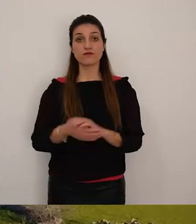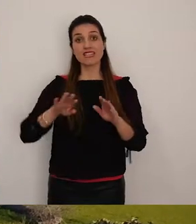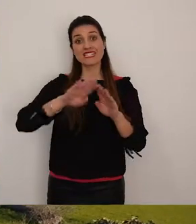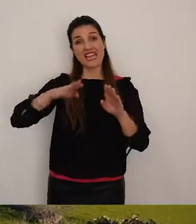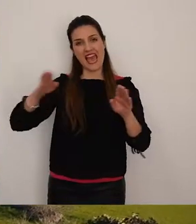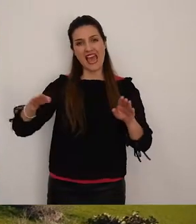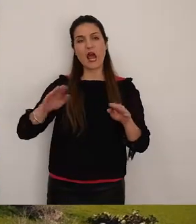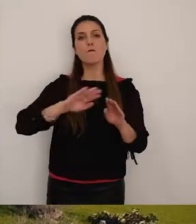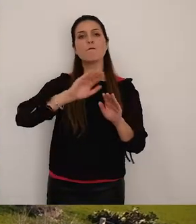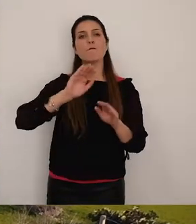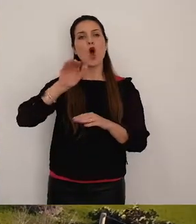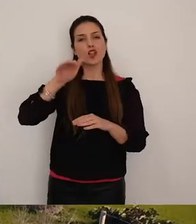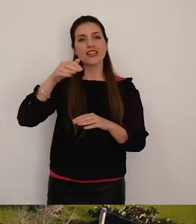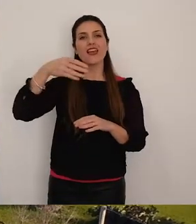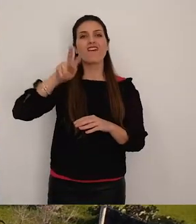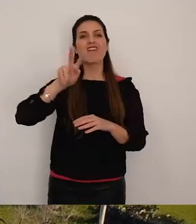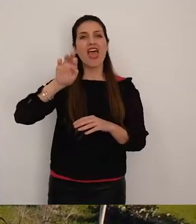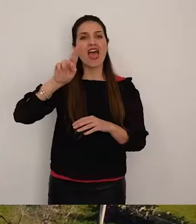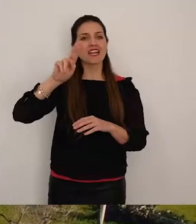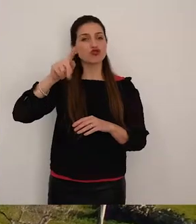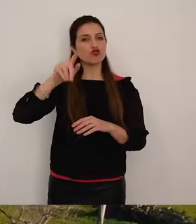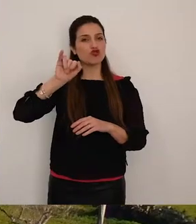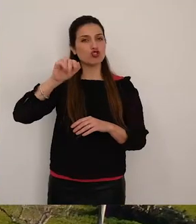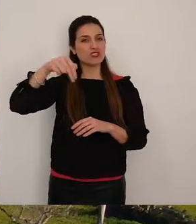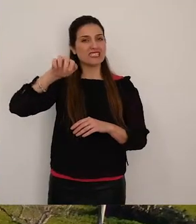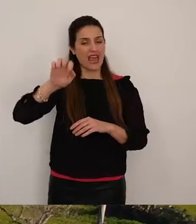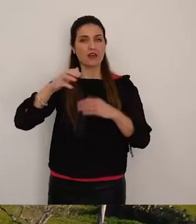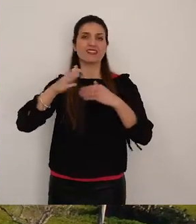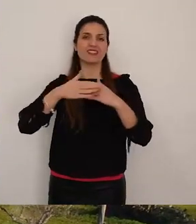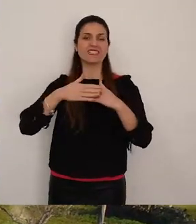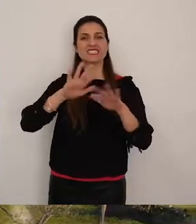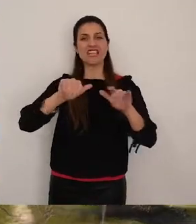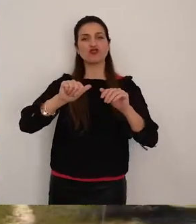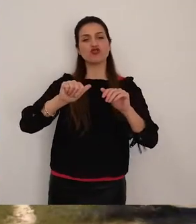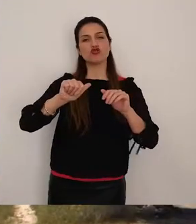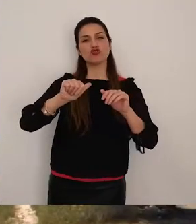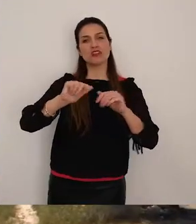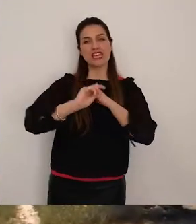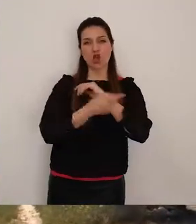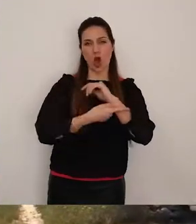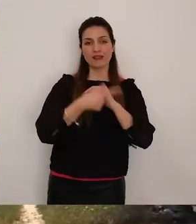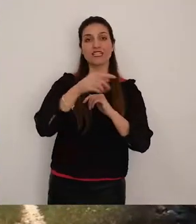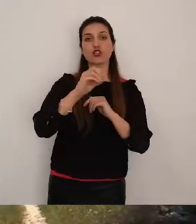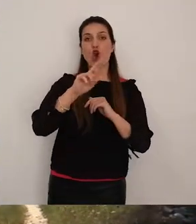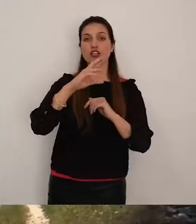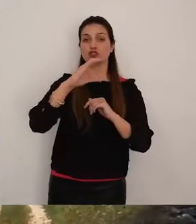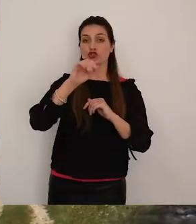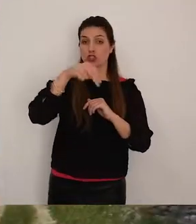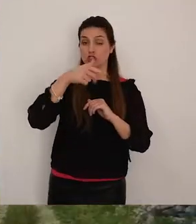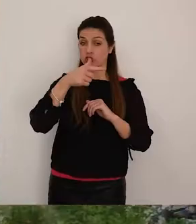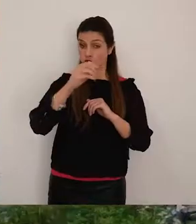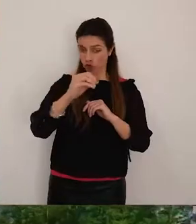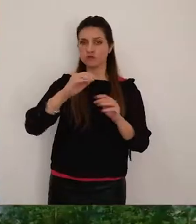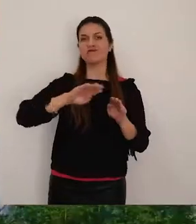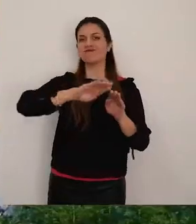verso le serre di montevergine a circa 6 chilometri di distanza da torcito via il borgo di anfiano ciò che